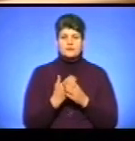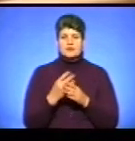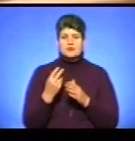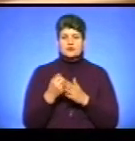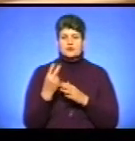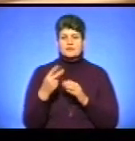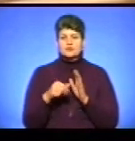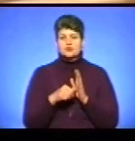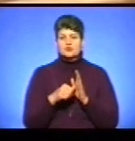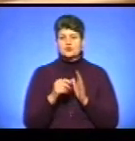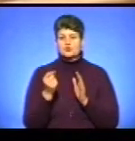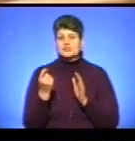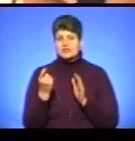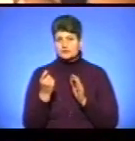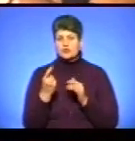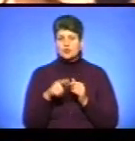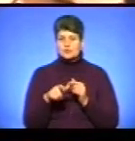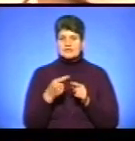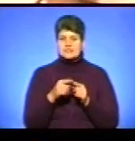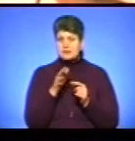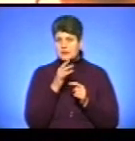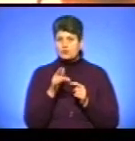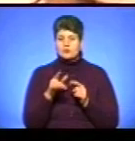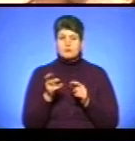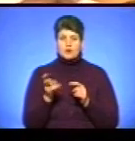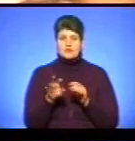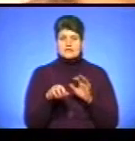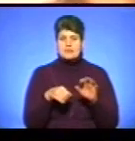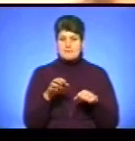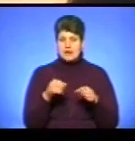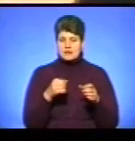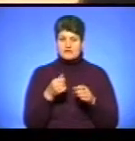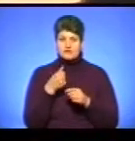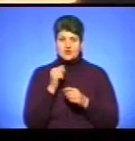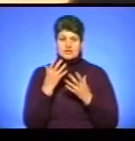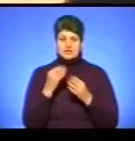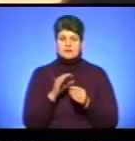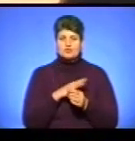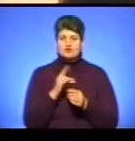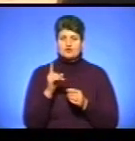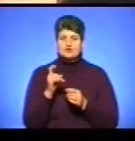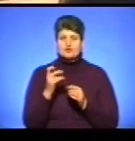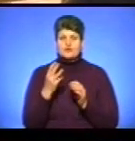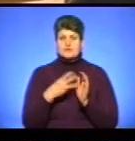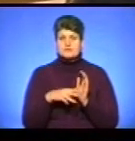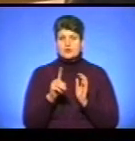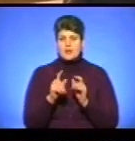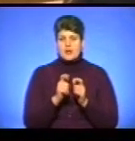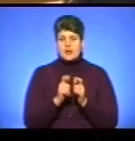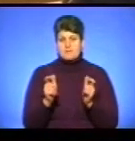-11. Тобто люди вже за той період часу сюди приходять їх забирати. За вчорашній день було 181 картка. Тобто